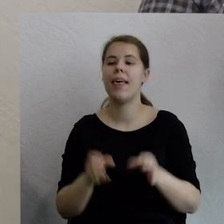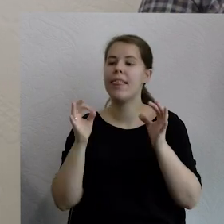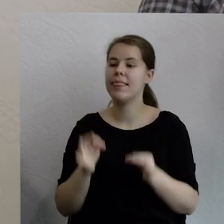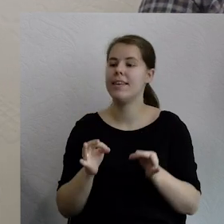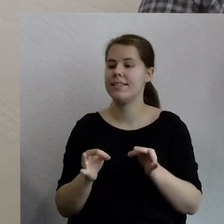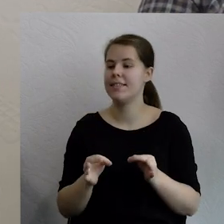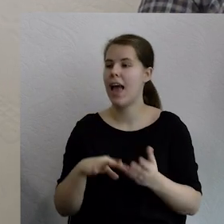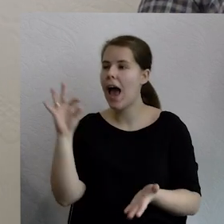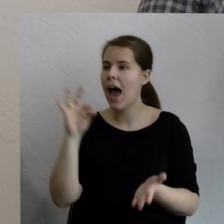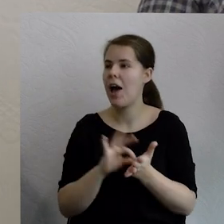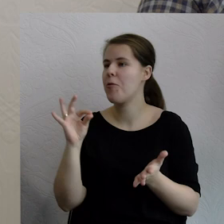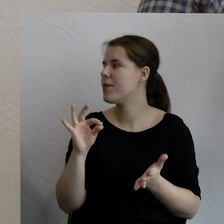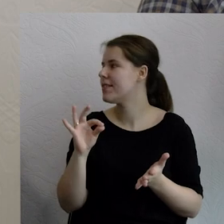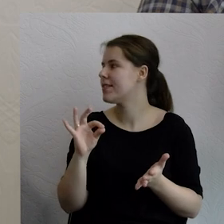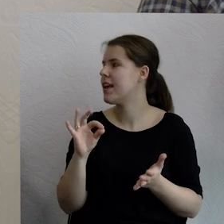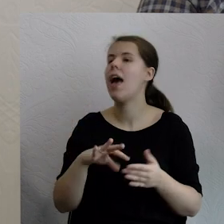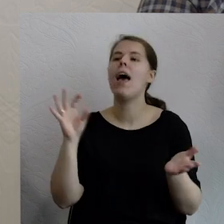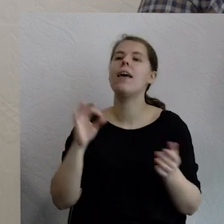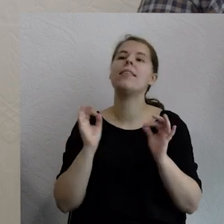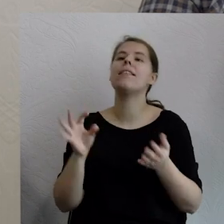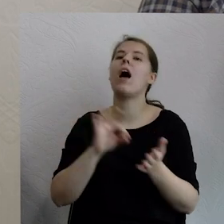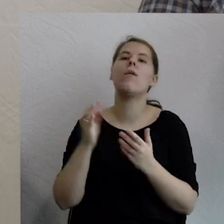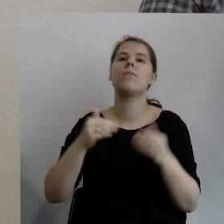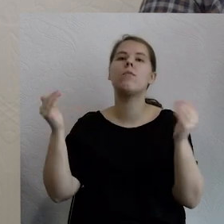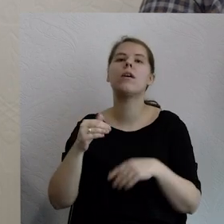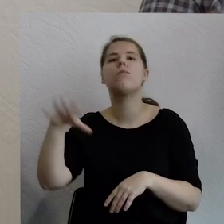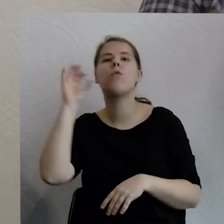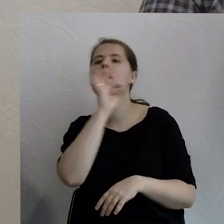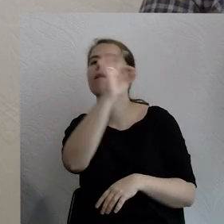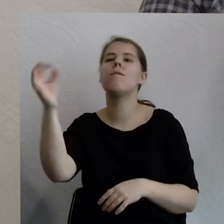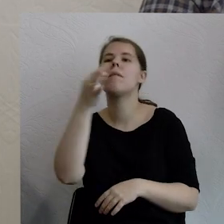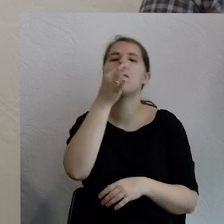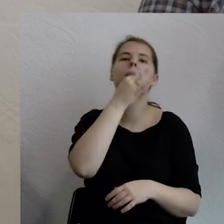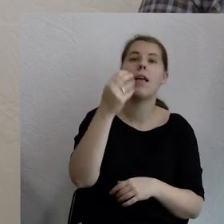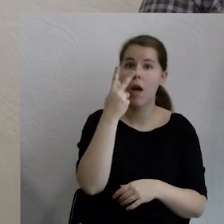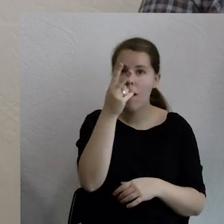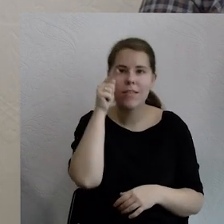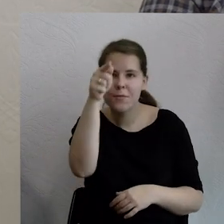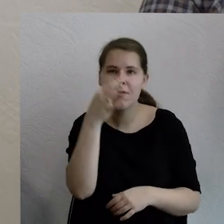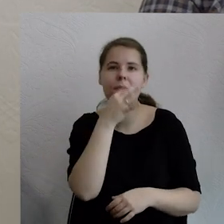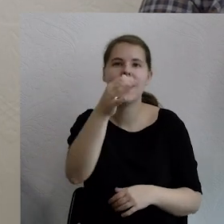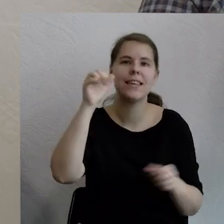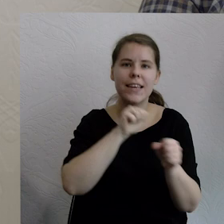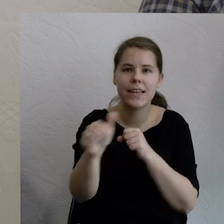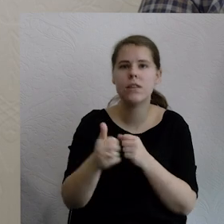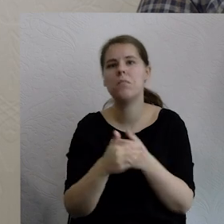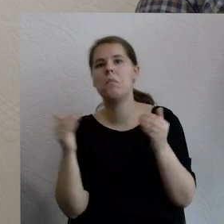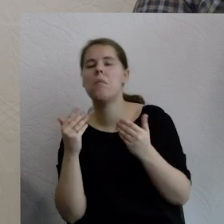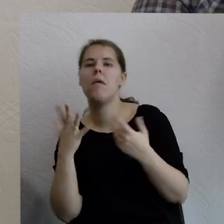też usłyszeć pytania, które Państwa nurtują. Więc tam widzę jeden głos, może zbierzemy jakieś dwa.